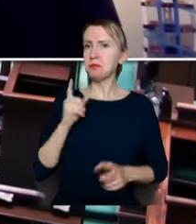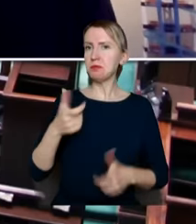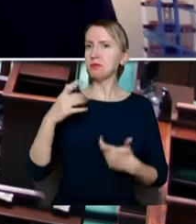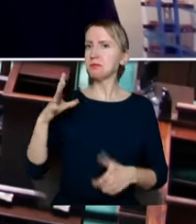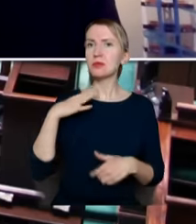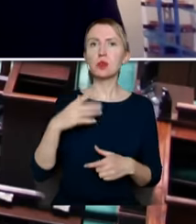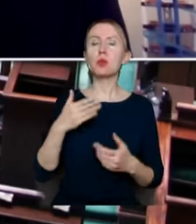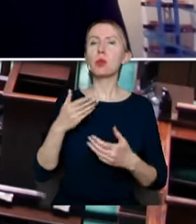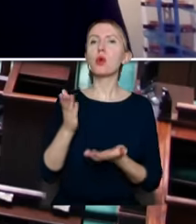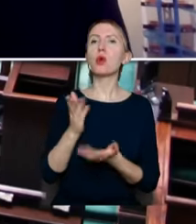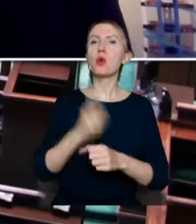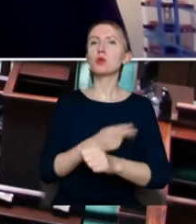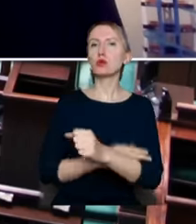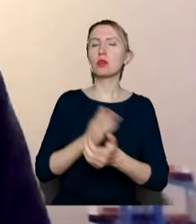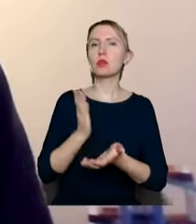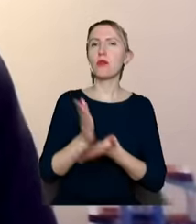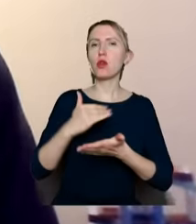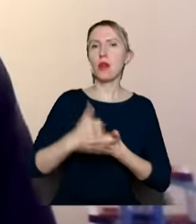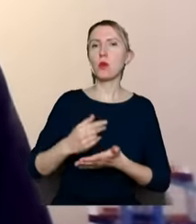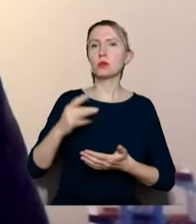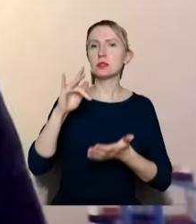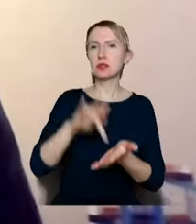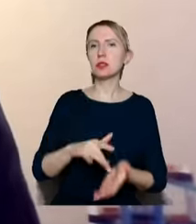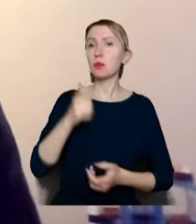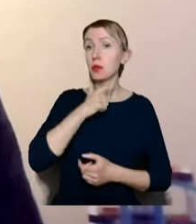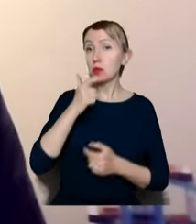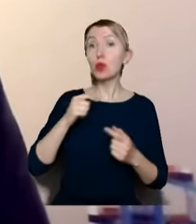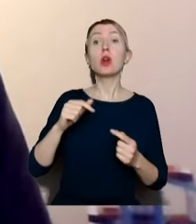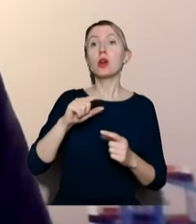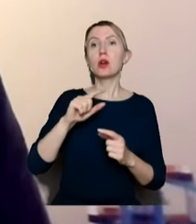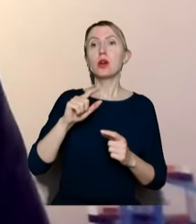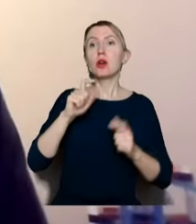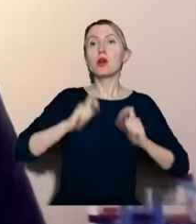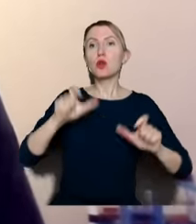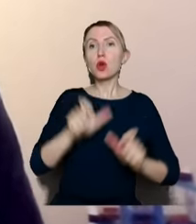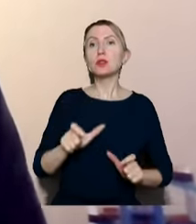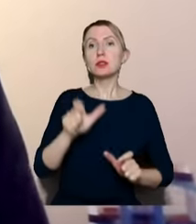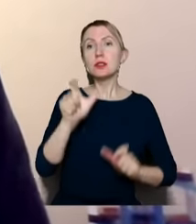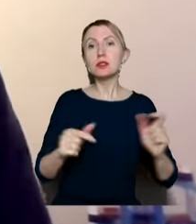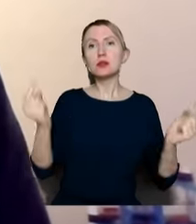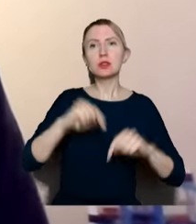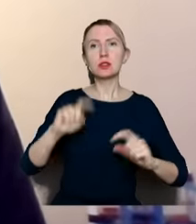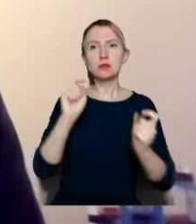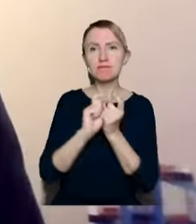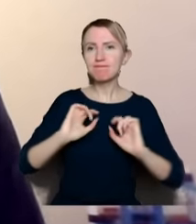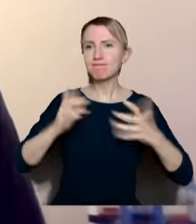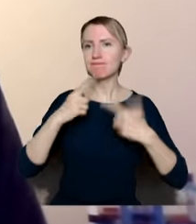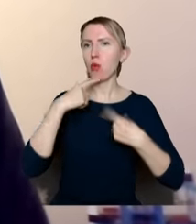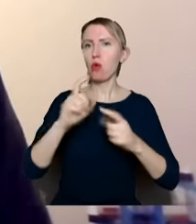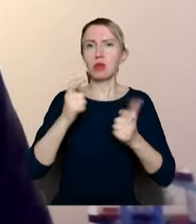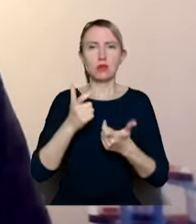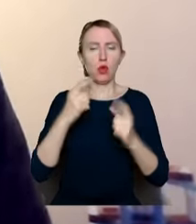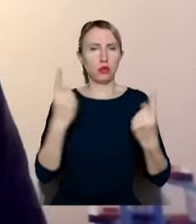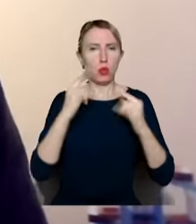Urzędzie Wojewódzkiego w Bydgoszczy. Rolnicy przyszli zaprotestować, rolnicy przyszli powiedzieć o swoich problemach, o tym co ich dotyka, a